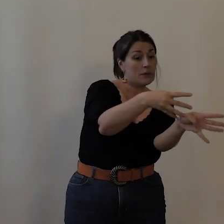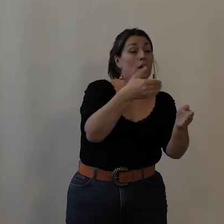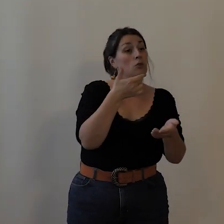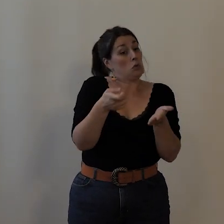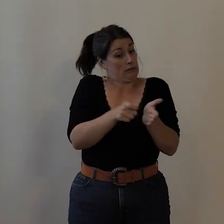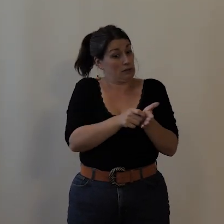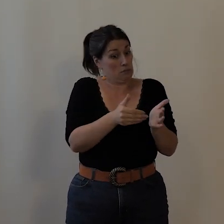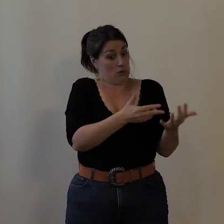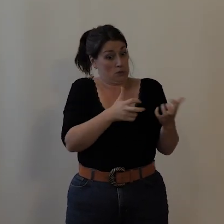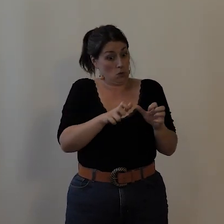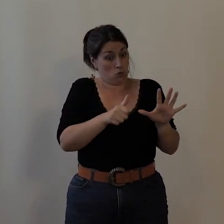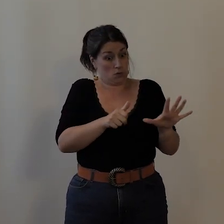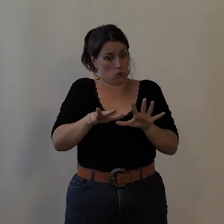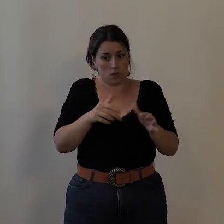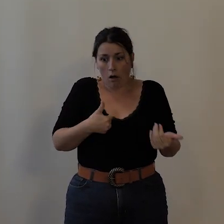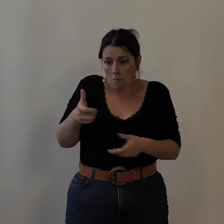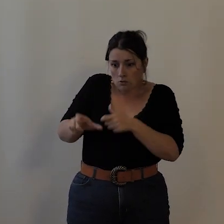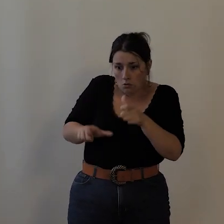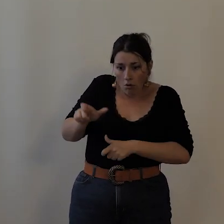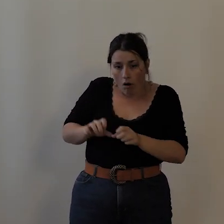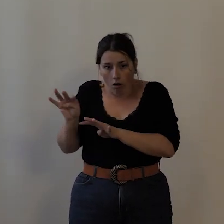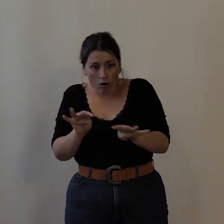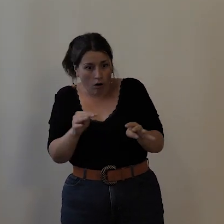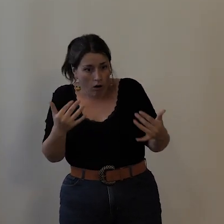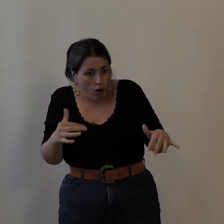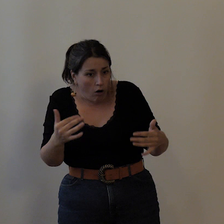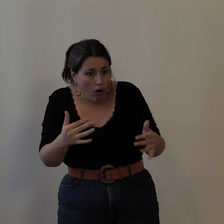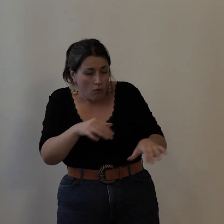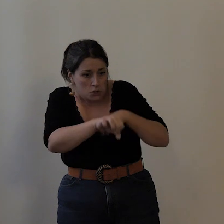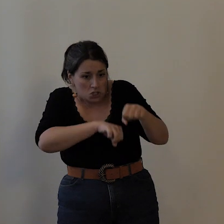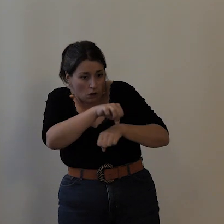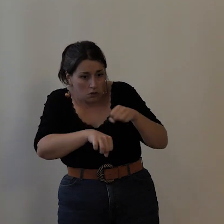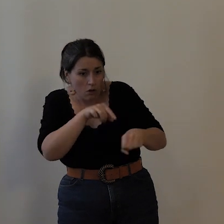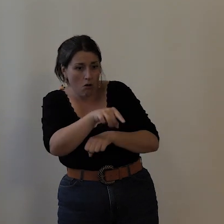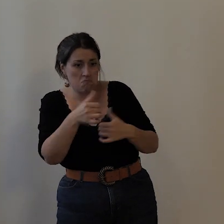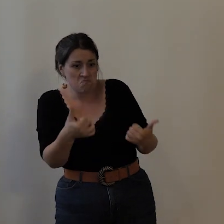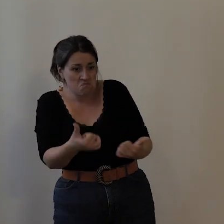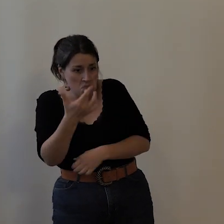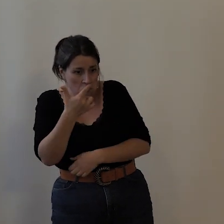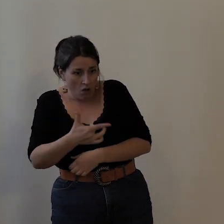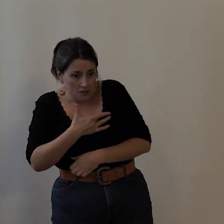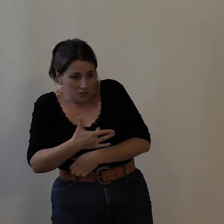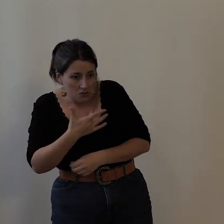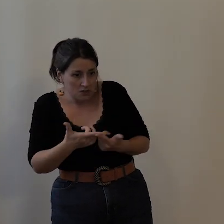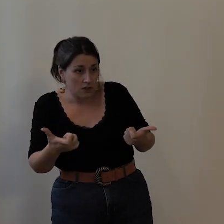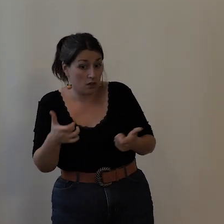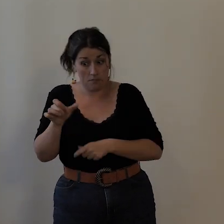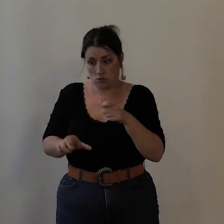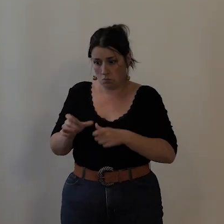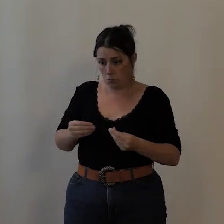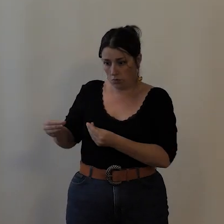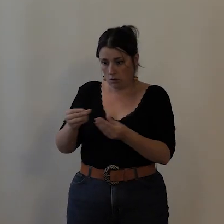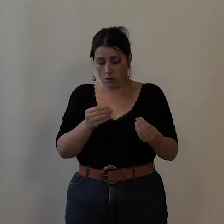le public va se passionner par cette nouvelle technique, la bicyclette, qui va gagner les classes populaires